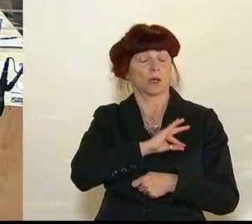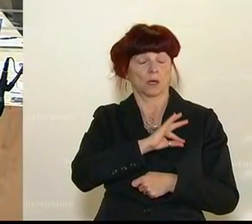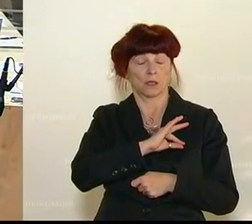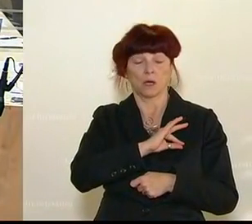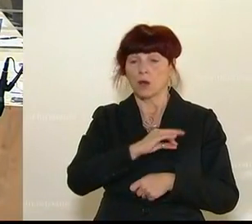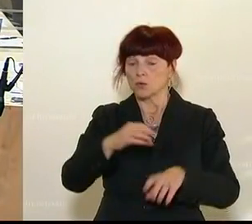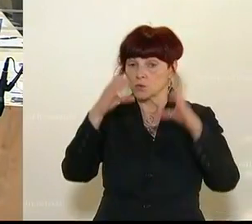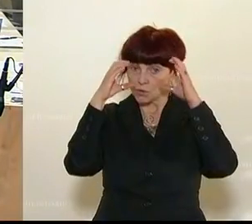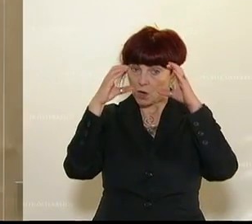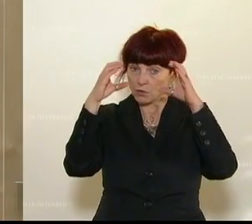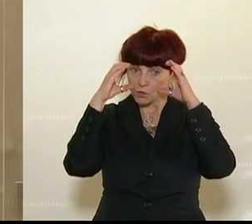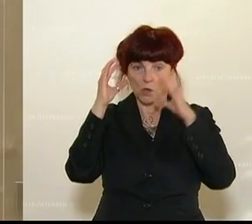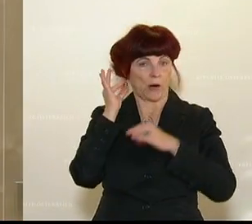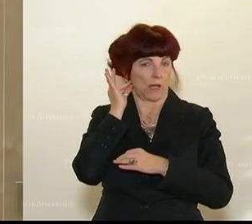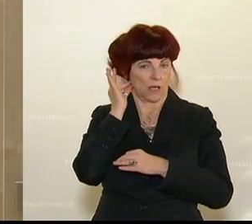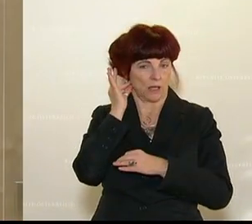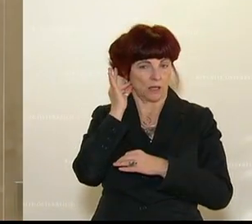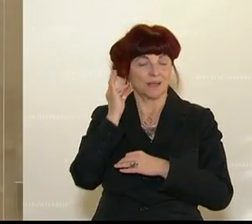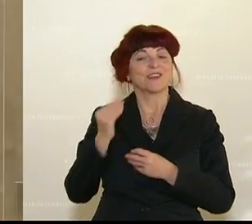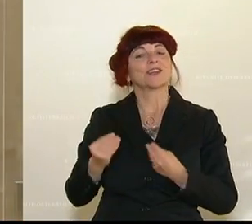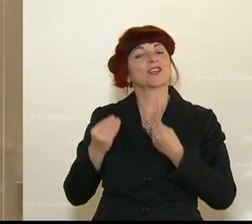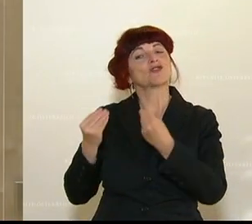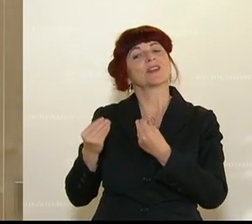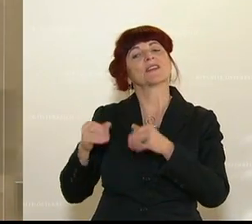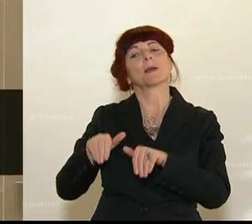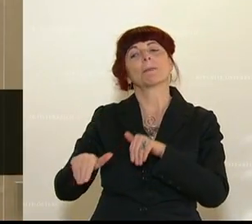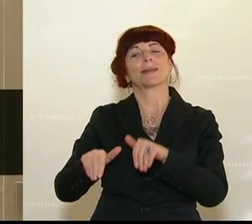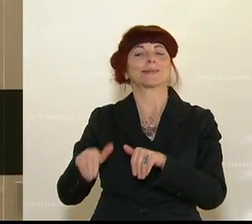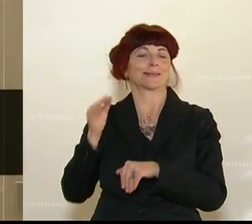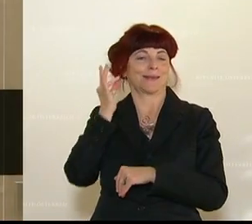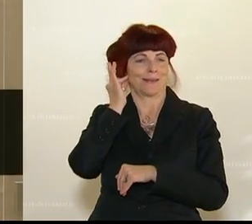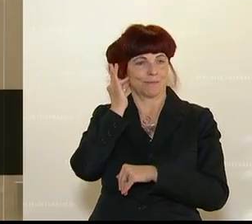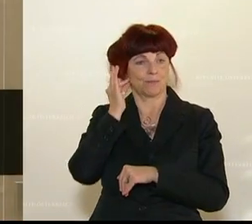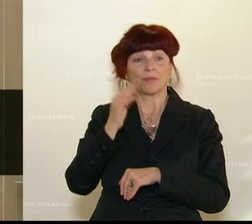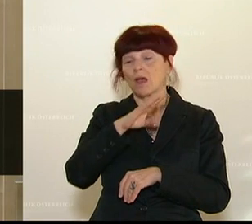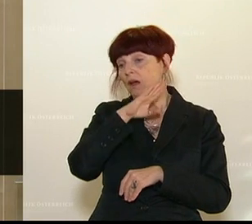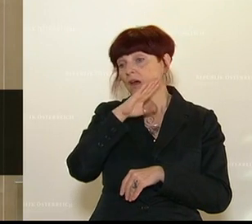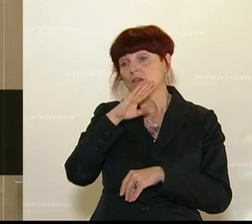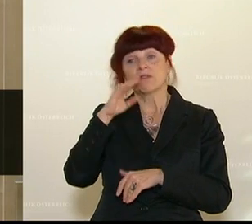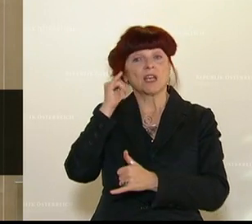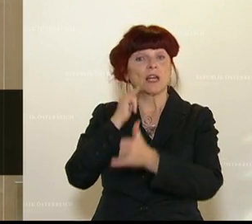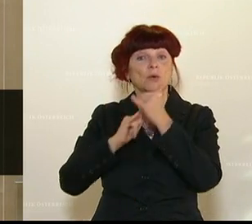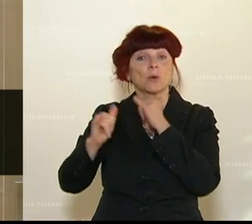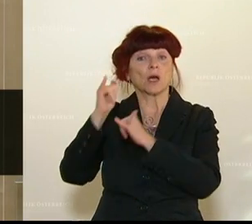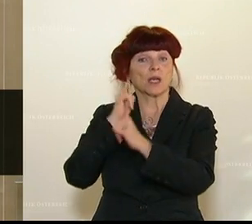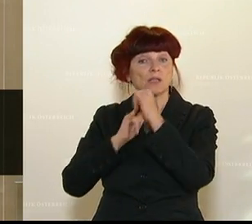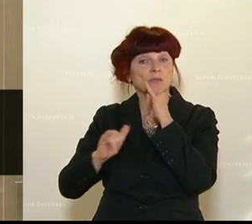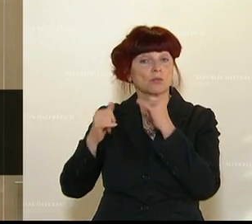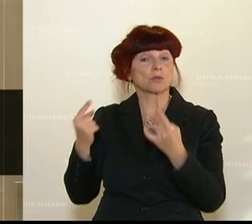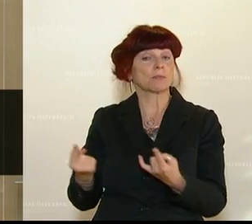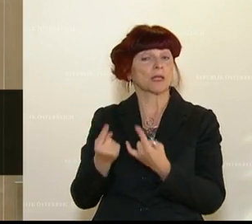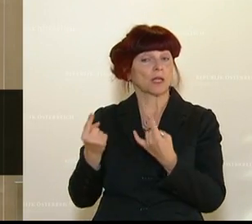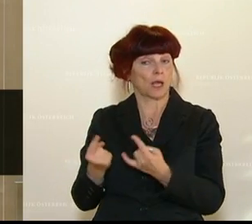Zuseherinnen und Zuseher, geschätzte Ministerin, für viele Tourismusbetriebe ist die derzeitige Situation